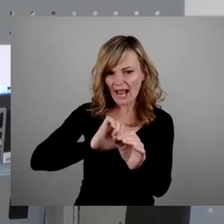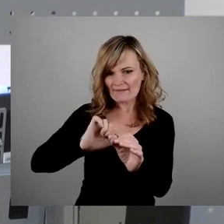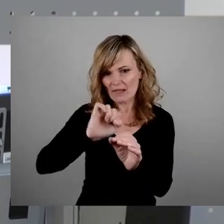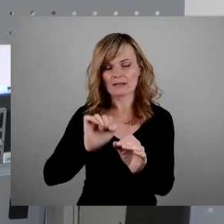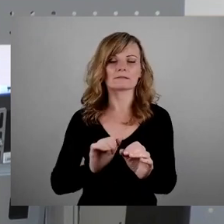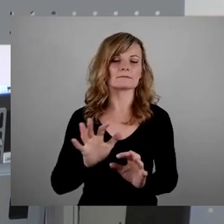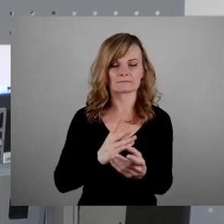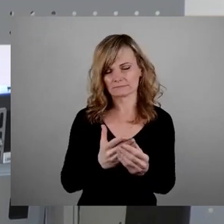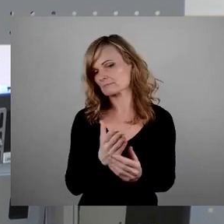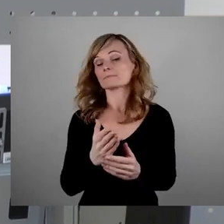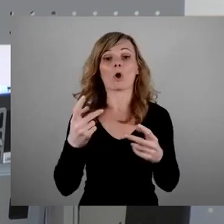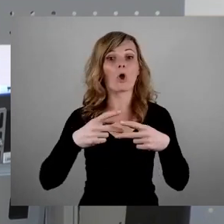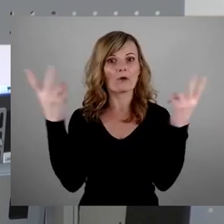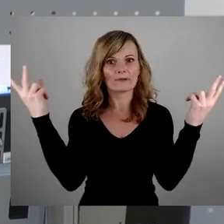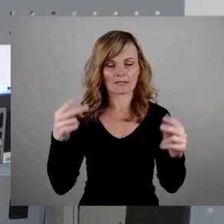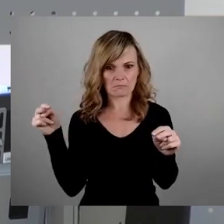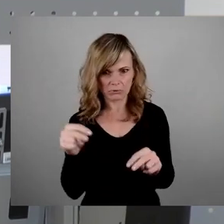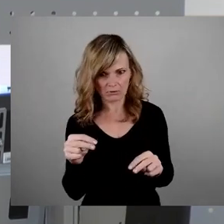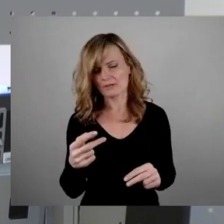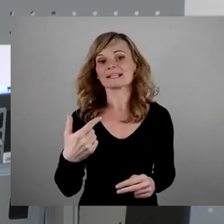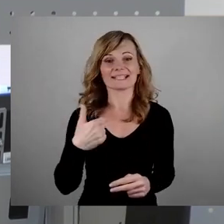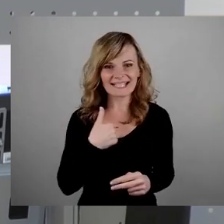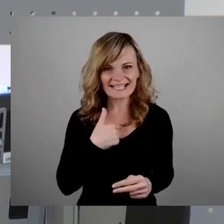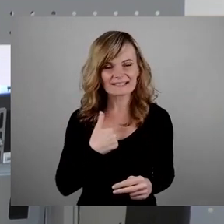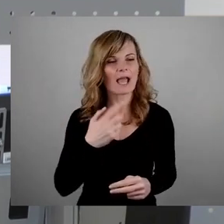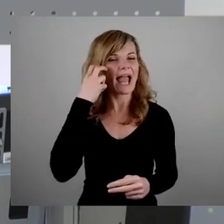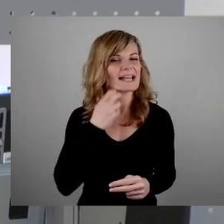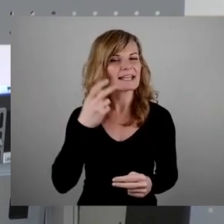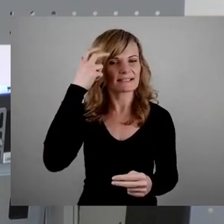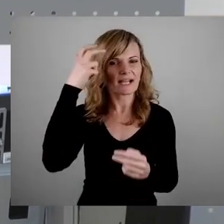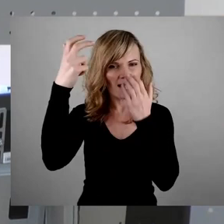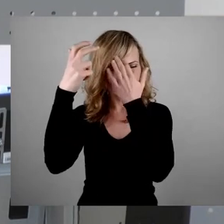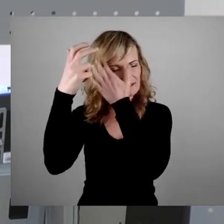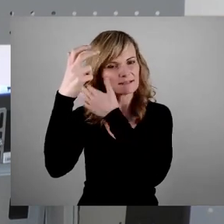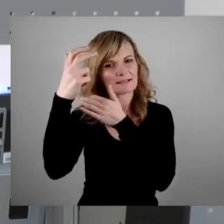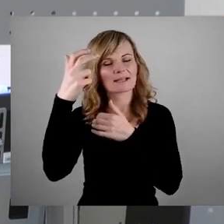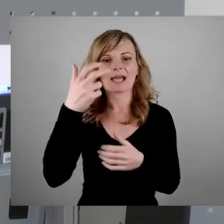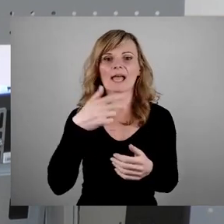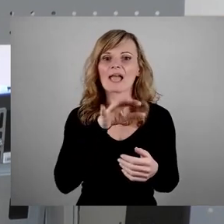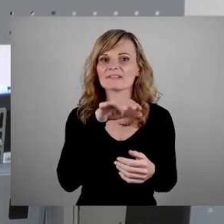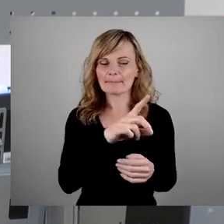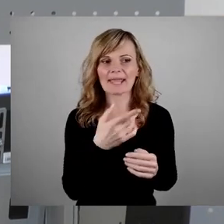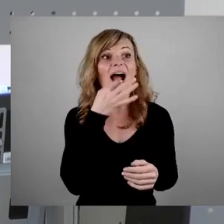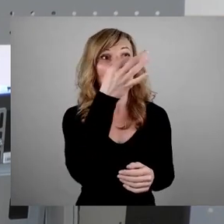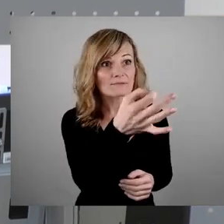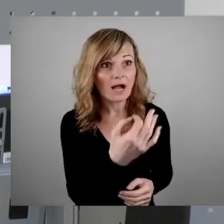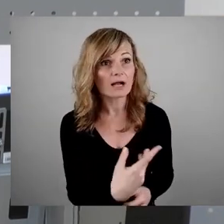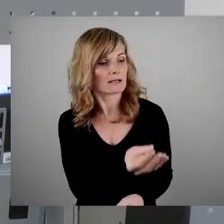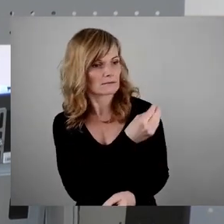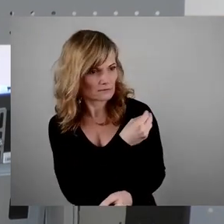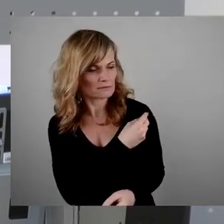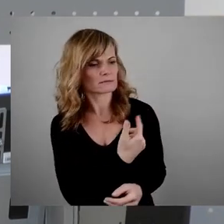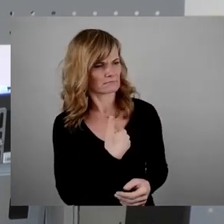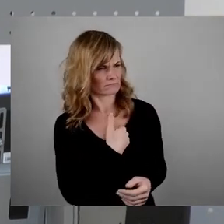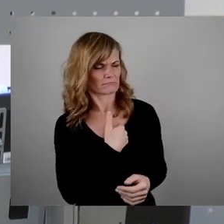ich am Sonntag vor dem Ältestenrat, wo die FDP dann diese Anfrage gestellt hatte, angesprochen. Ich habe gesagt, ich nehme es mit dem Ältestenrat, war